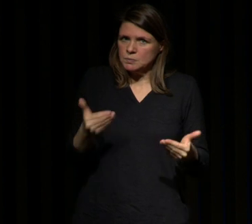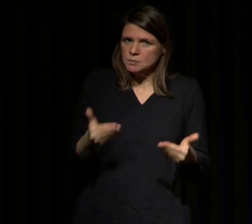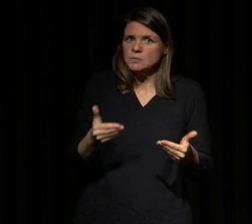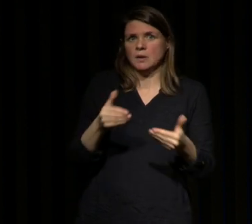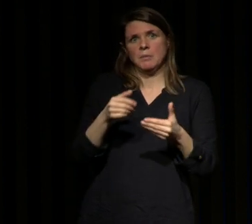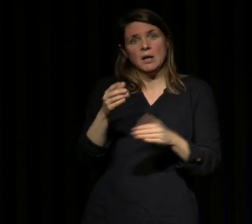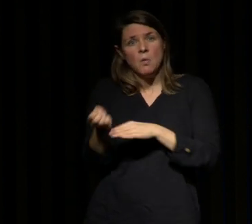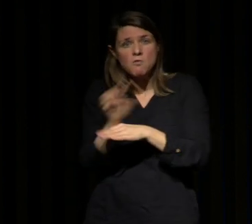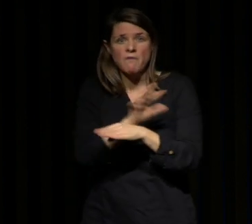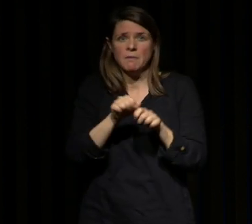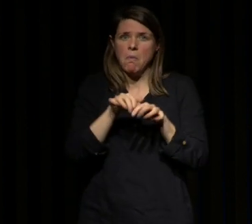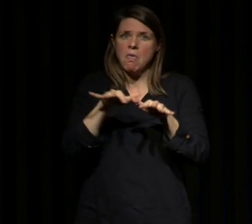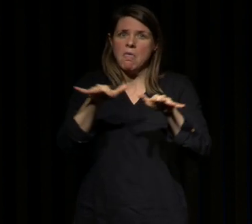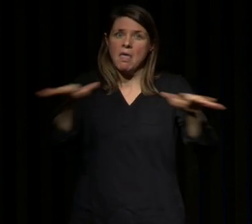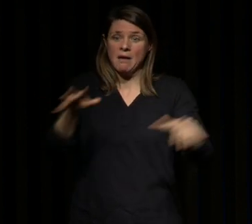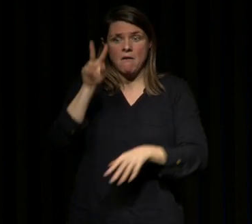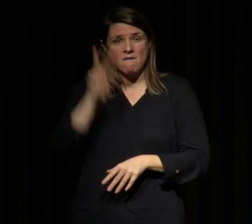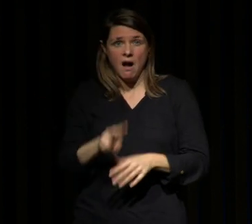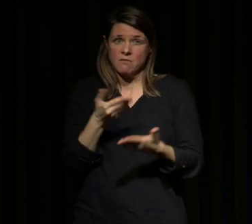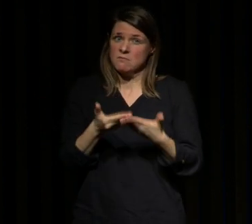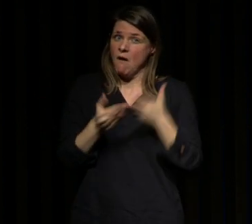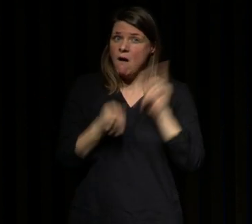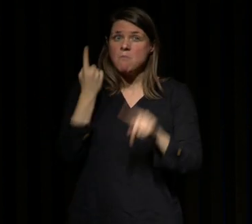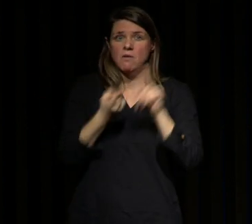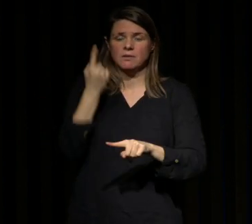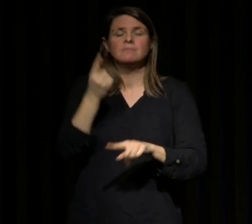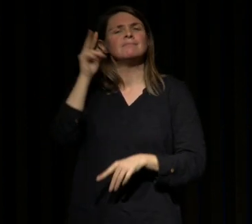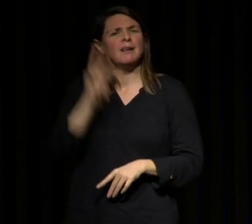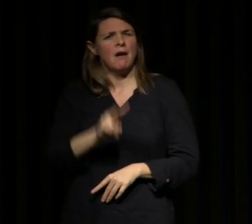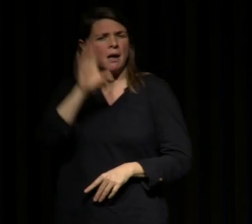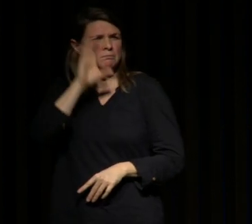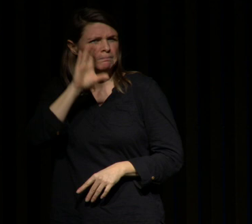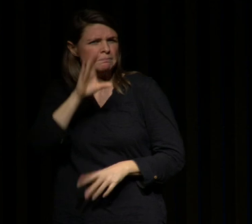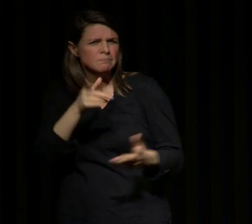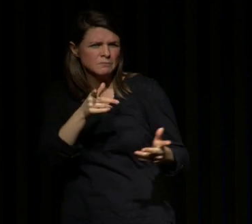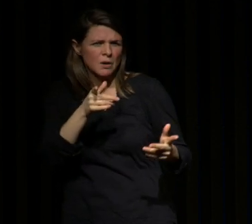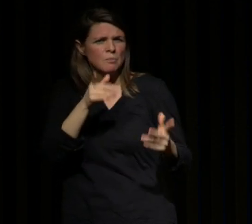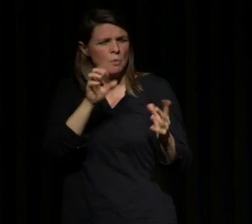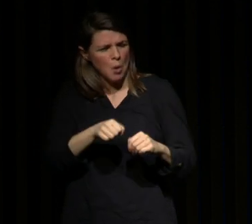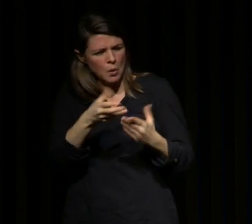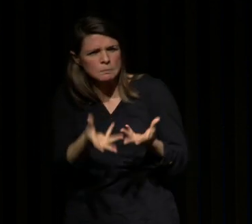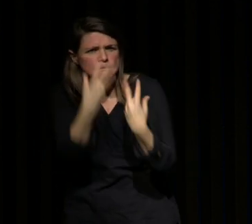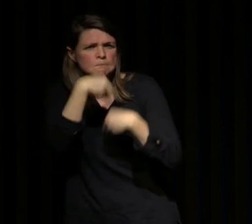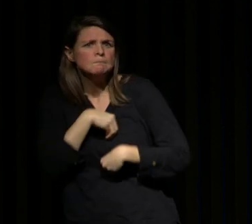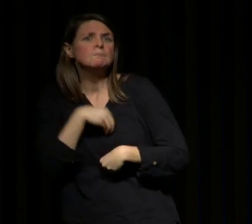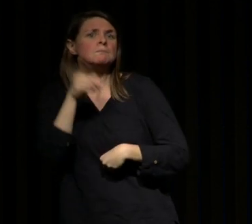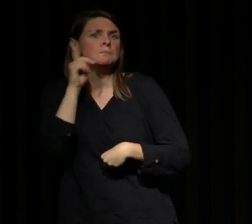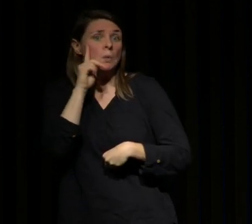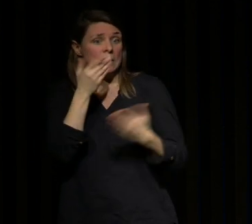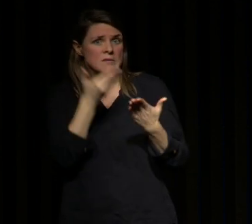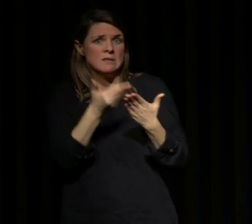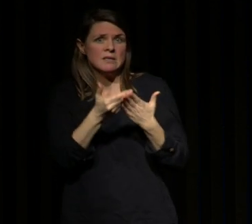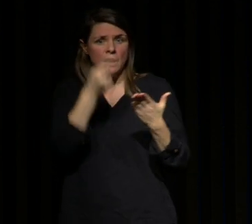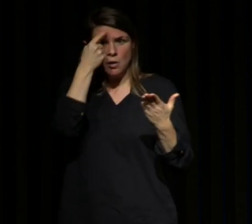'épidémie de Covid ces résultats sont extrêmement importants et c'est vraiment intéressant de pouvoir se les approprier parce que c'est un vecteur on pense de